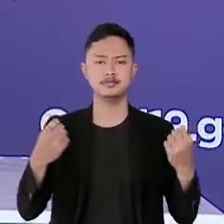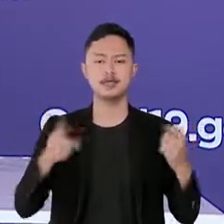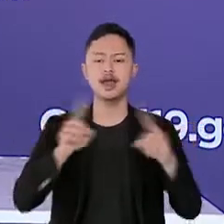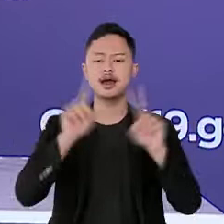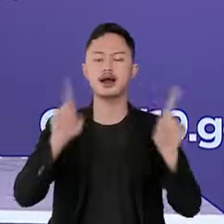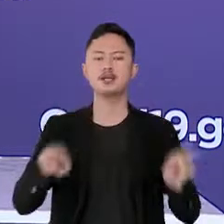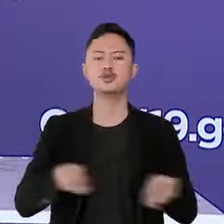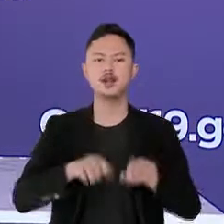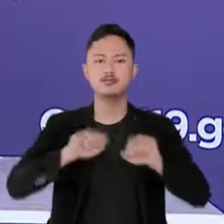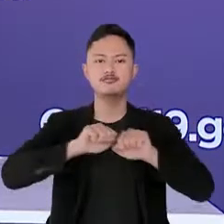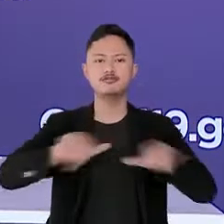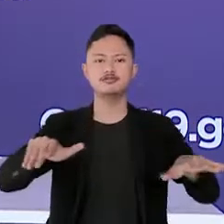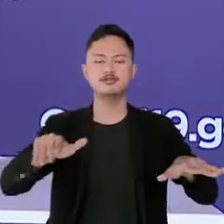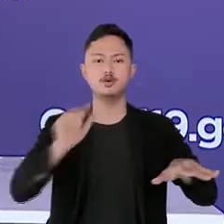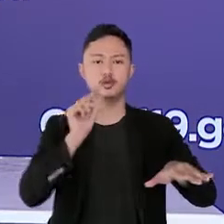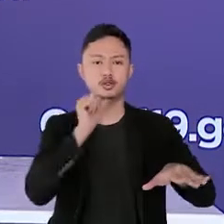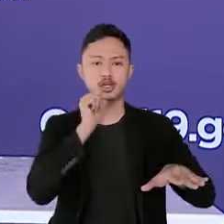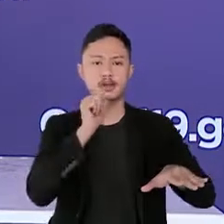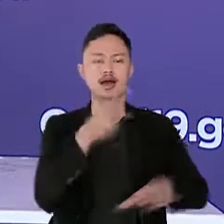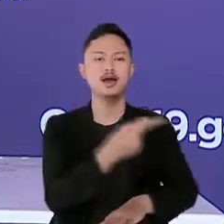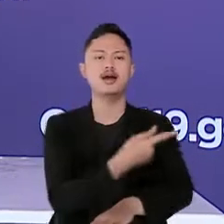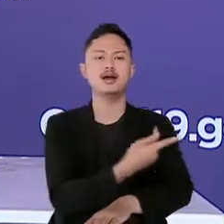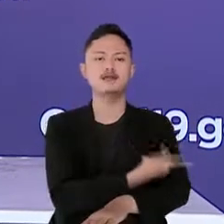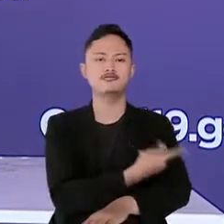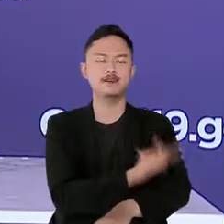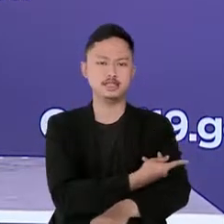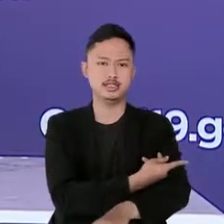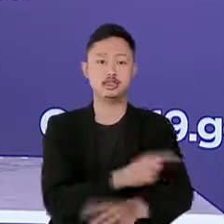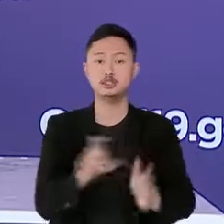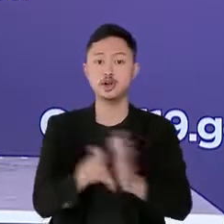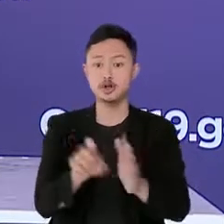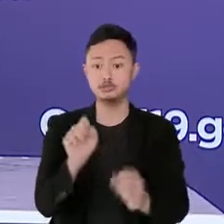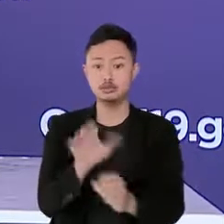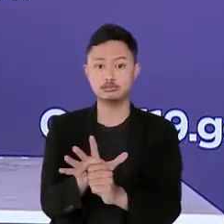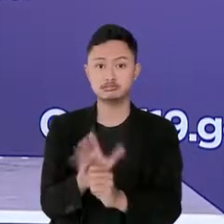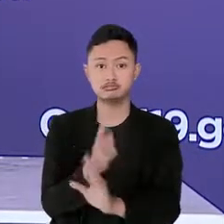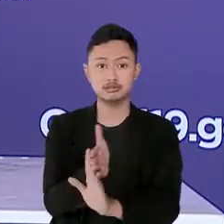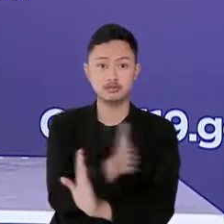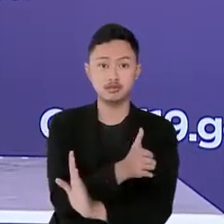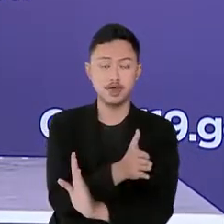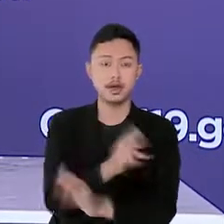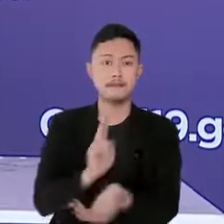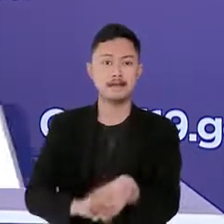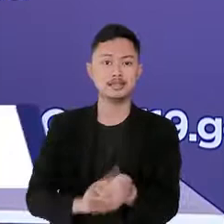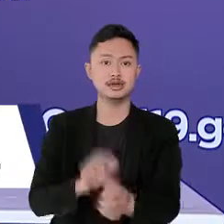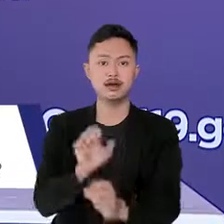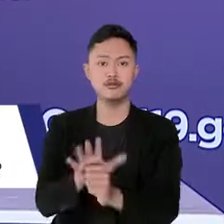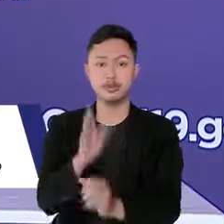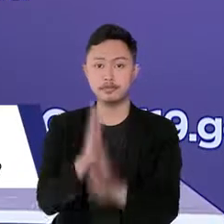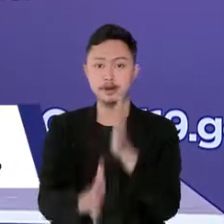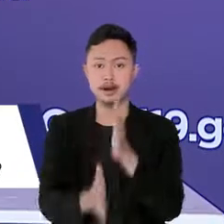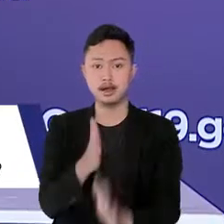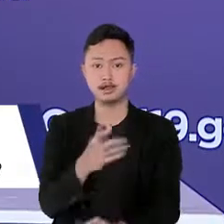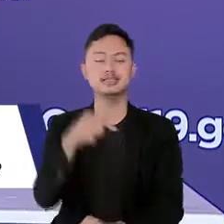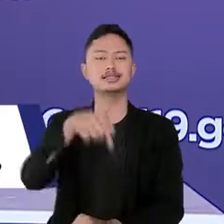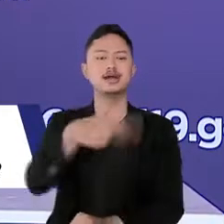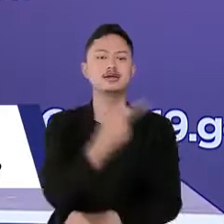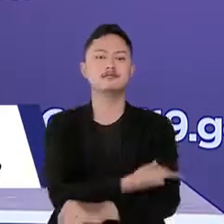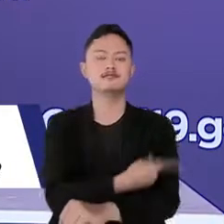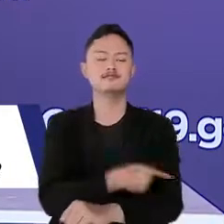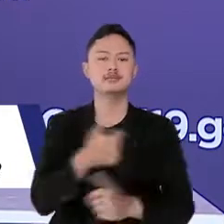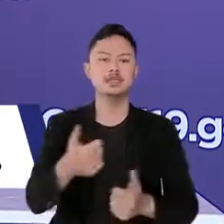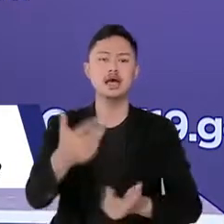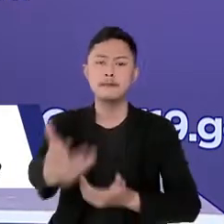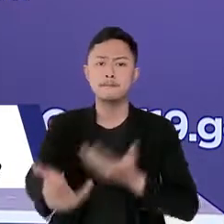surat edaran vaksinasi bagi penyintas covid-19 dalam surat edaran ini penyintas covid-19